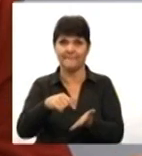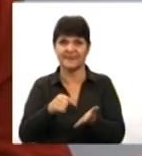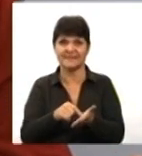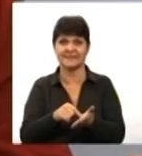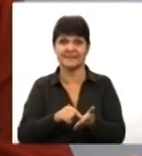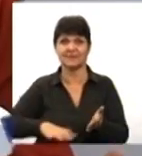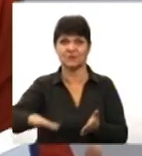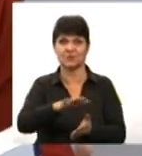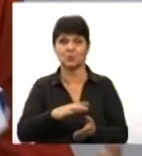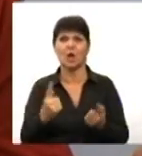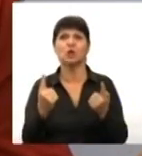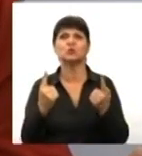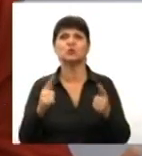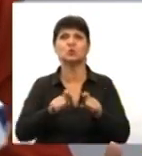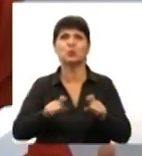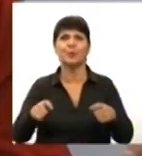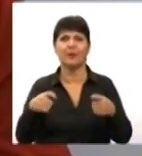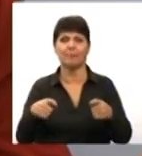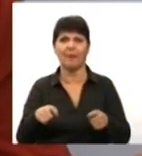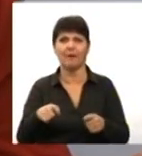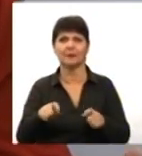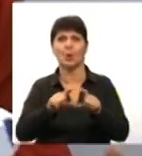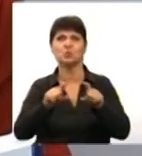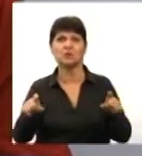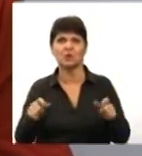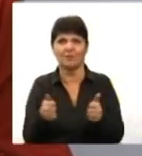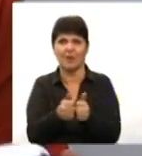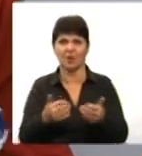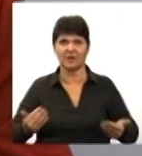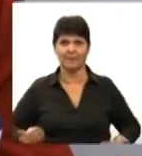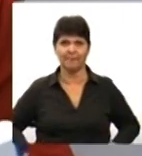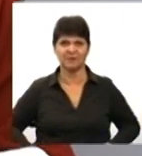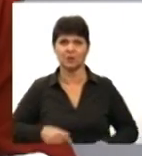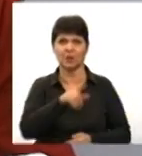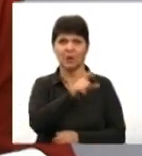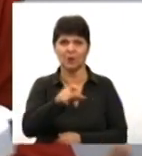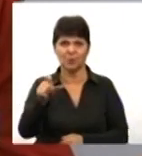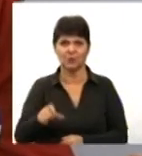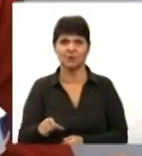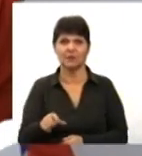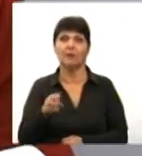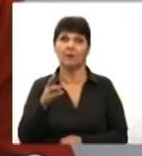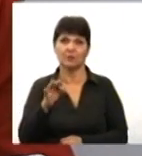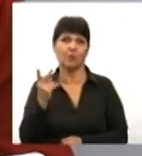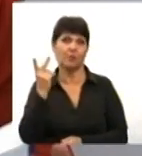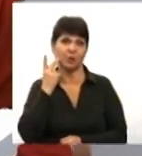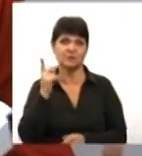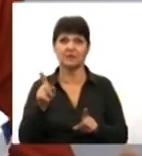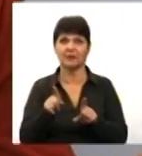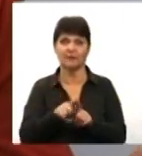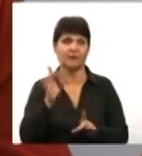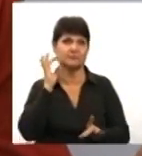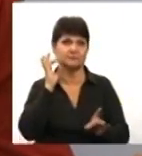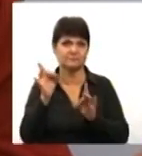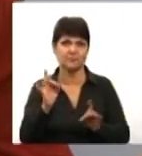супермаркетом, чи над якоюсь установою, де поряд мешкають люди, то постійна видача такого сигналу,